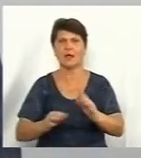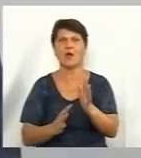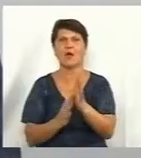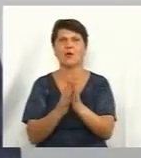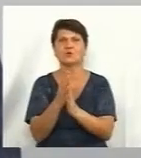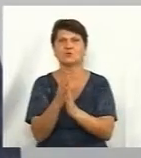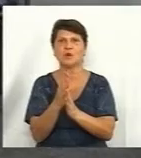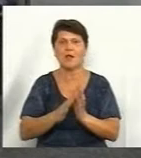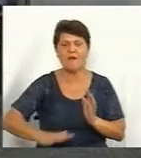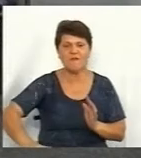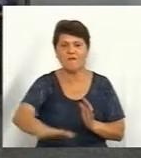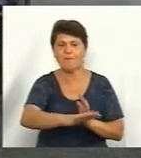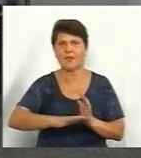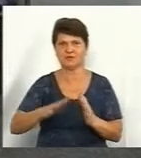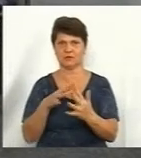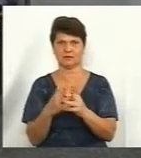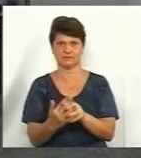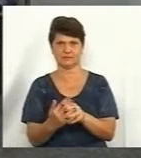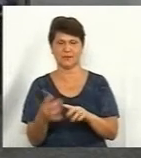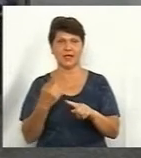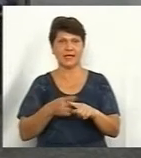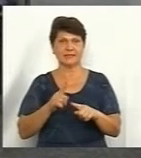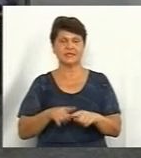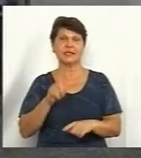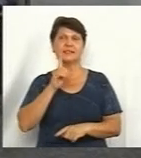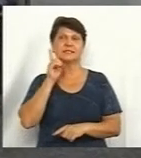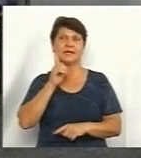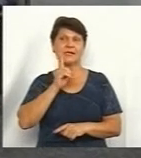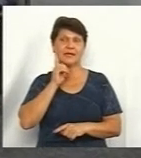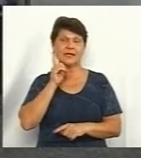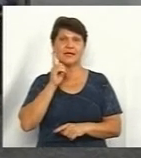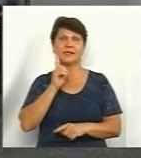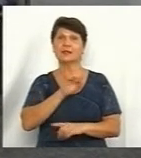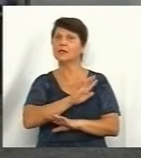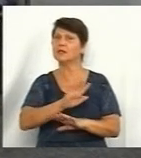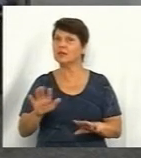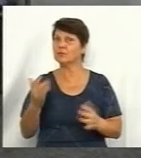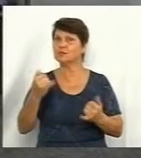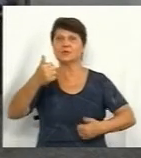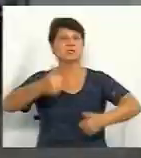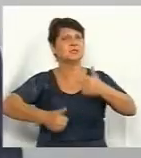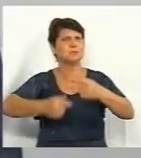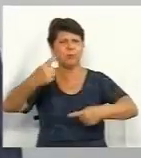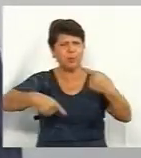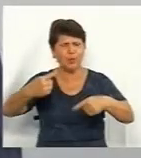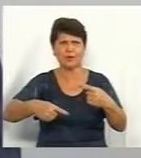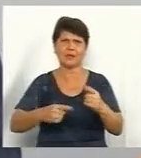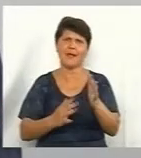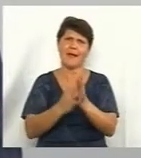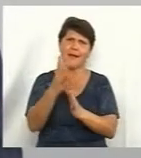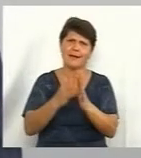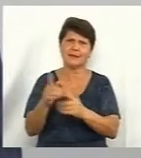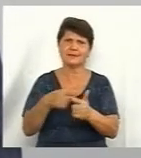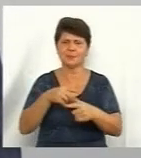межах населеного пункту. Ці ж зелені, можна сказати, навіть не будемо зараз спорити ліс чи зелені насадження, вони